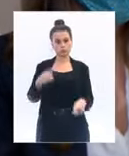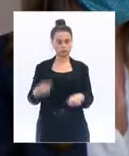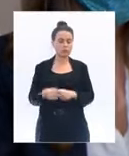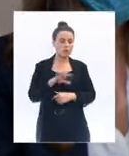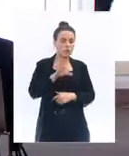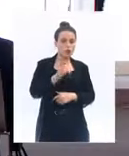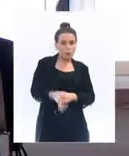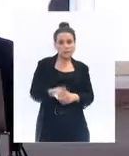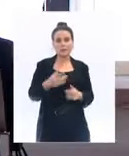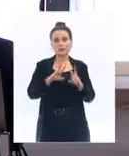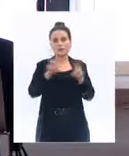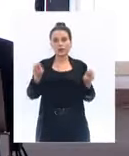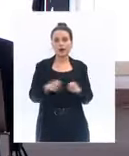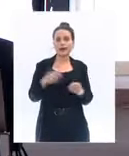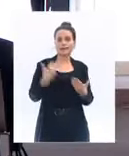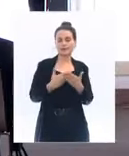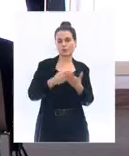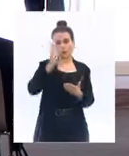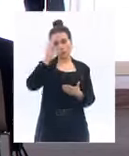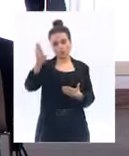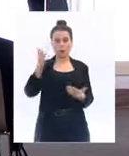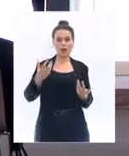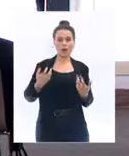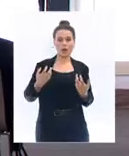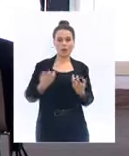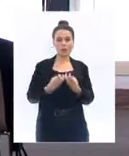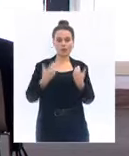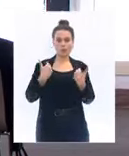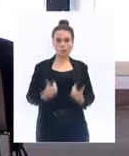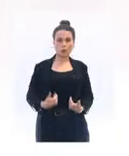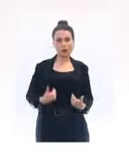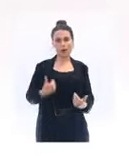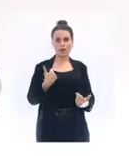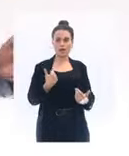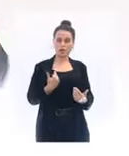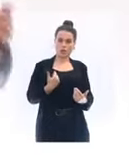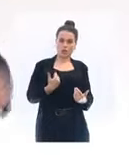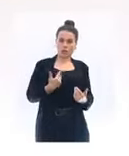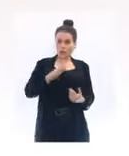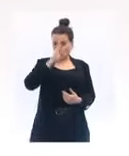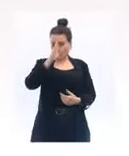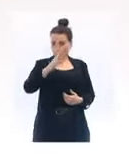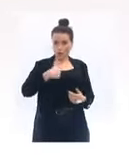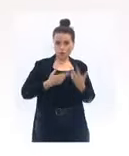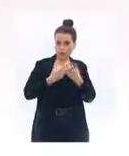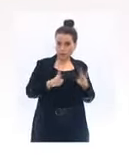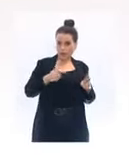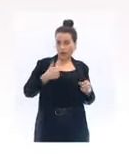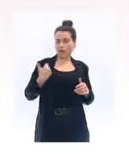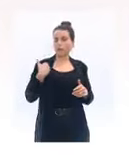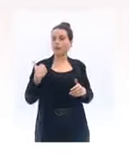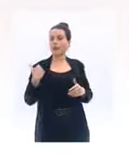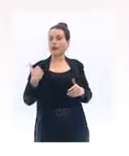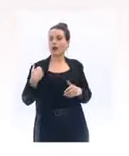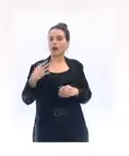attestation sur l'honneur. Je certifie sur l'honneur que j'étais en vacances à Paimpol et que je rentre à Paris, par exemple, suffira.